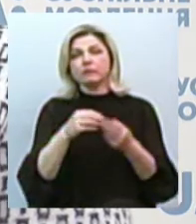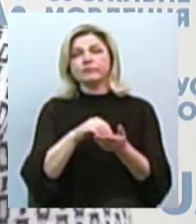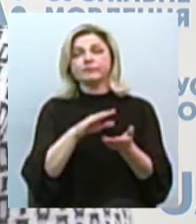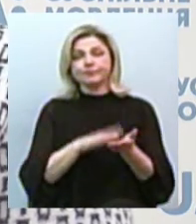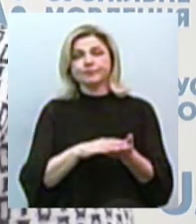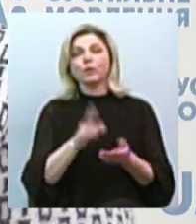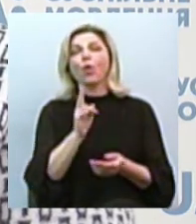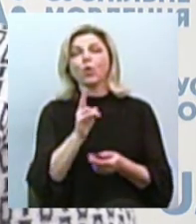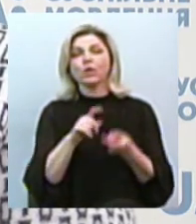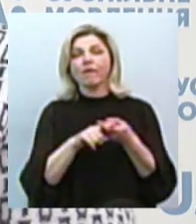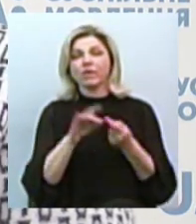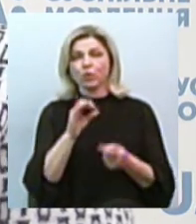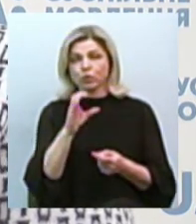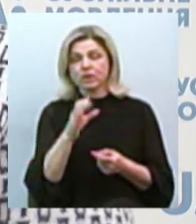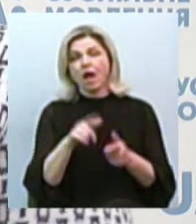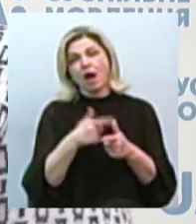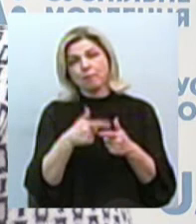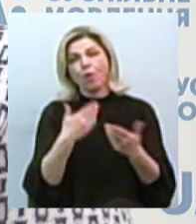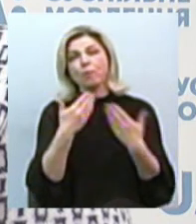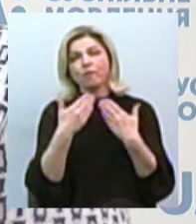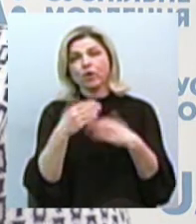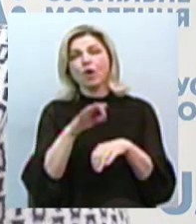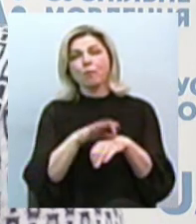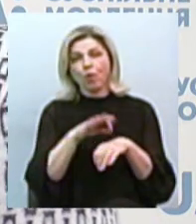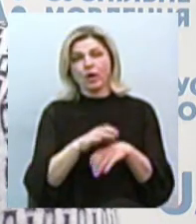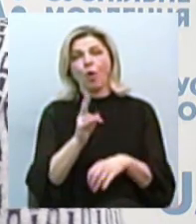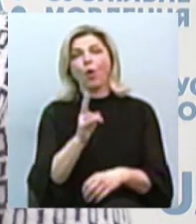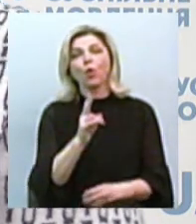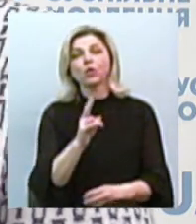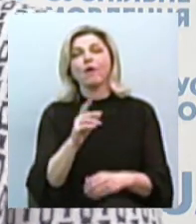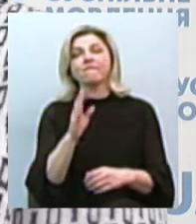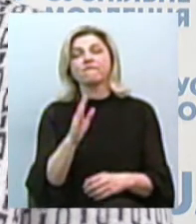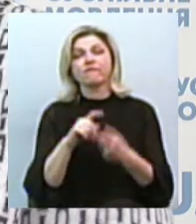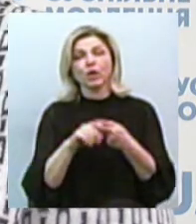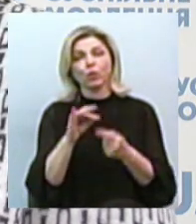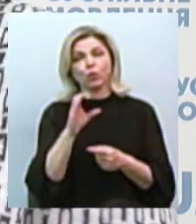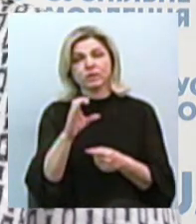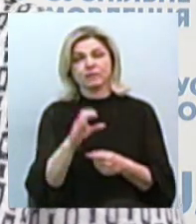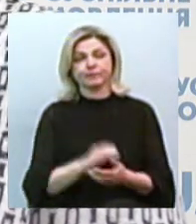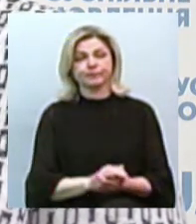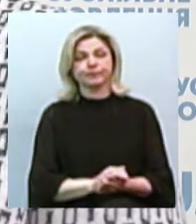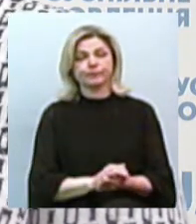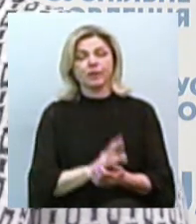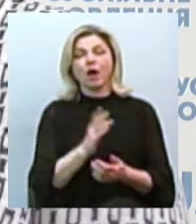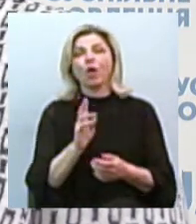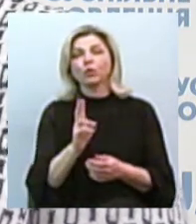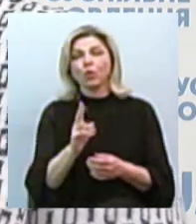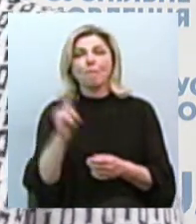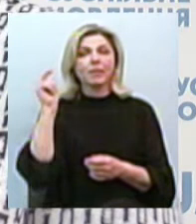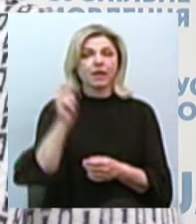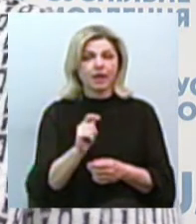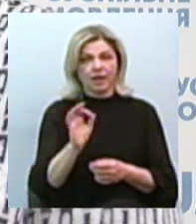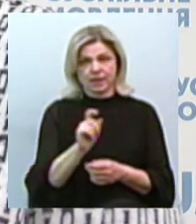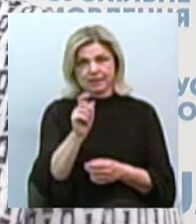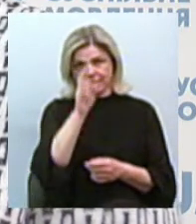людина спілкувалася з людиною хворою на коронавірус, яка приїхала з тих самих країн. Тобто,